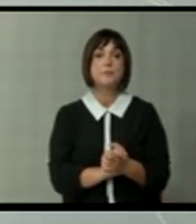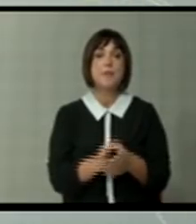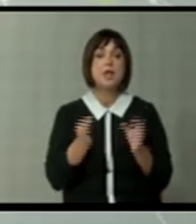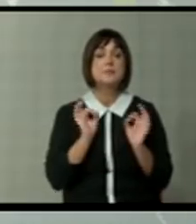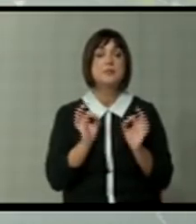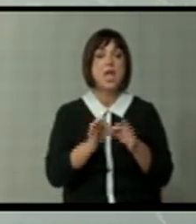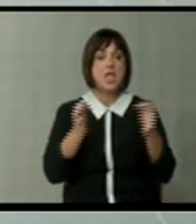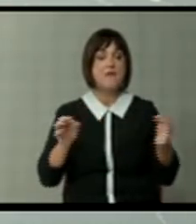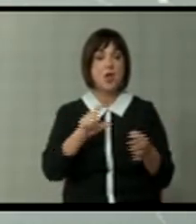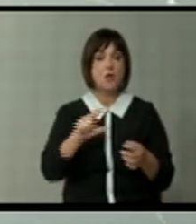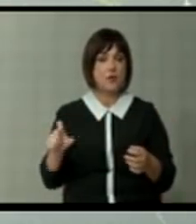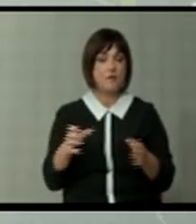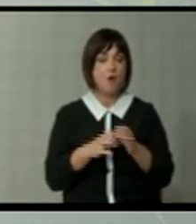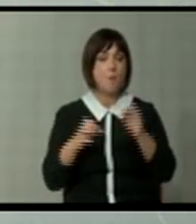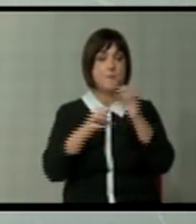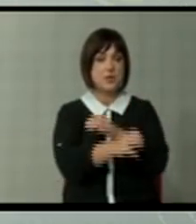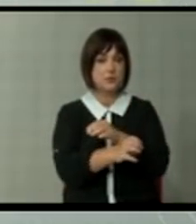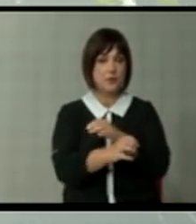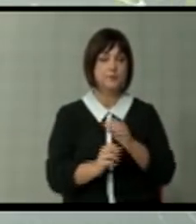Специален јавен обвинител е во притвор.